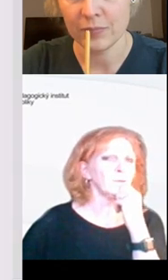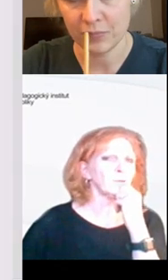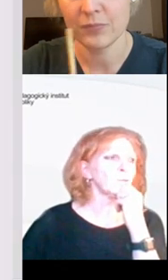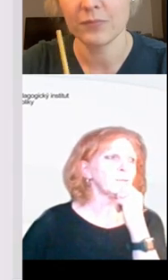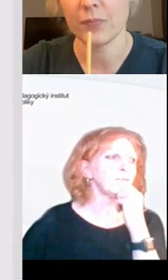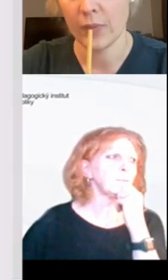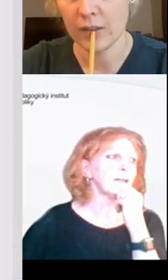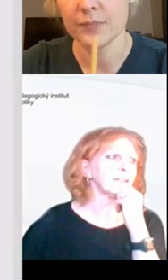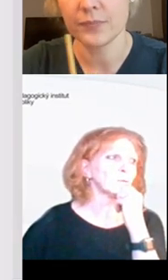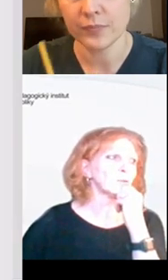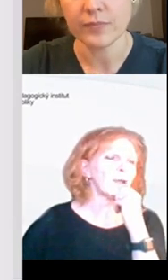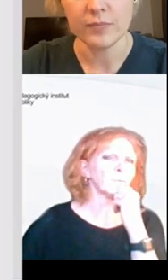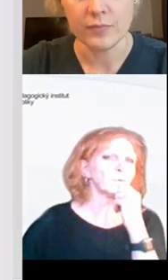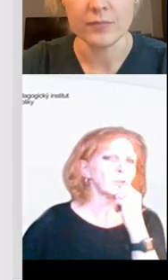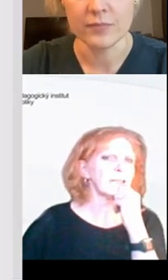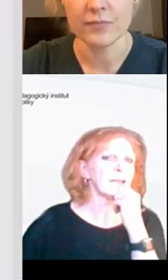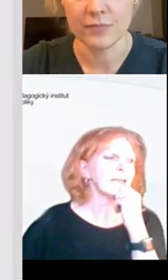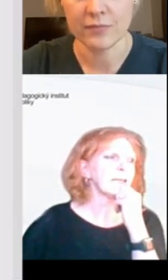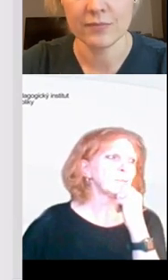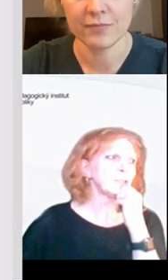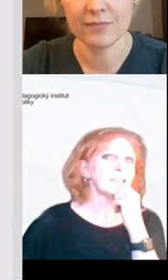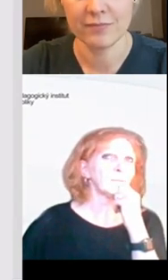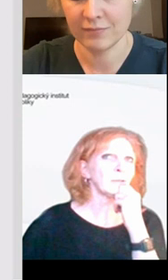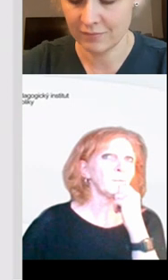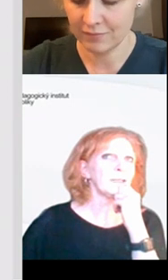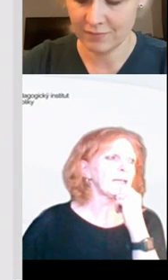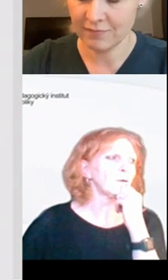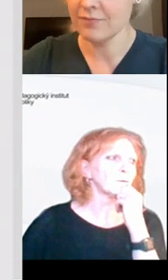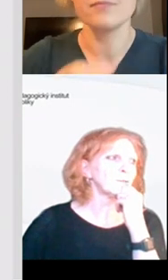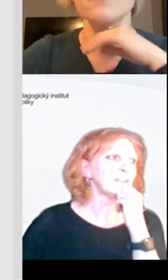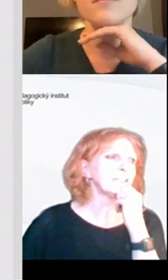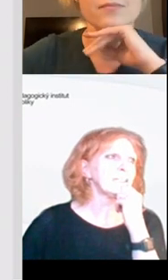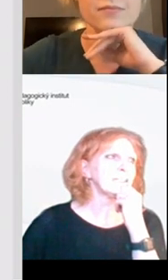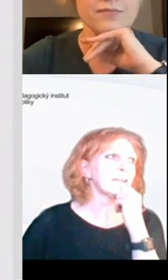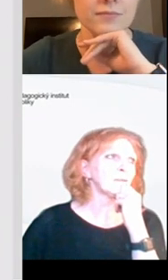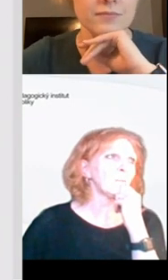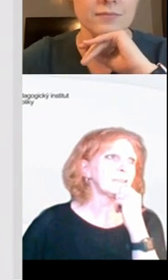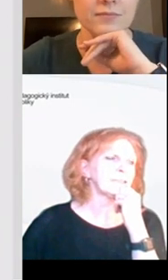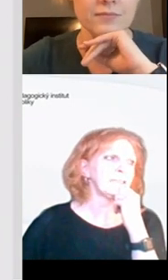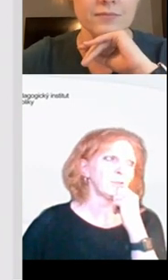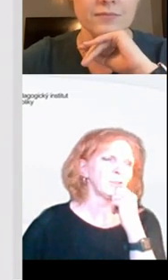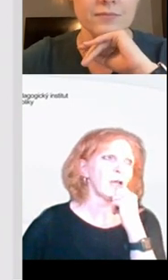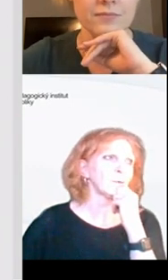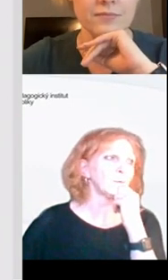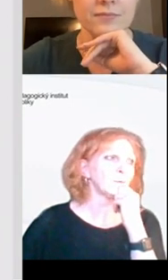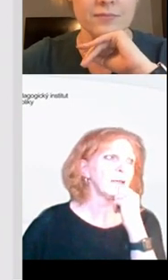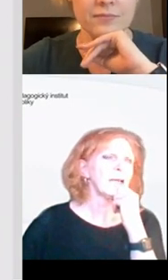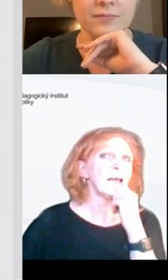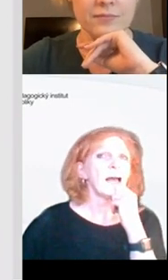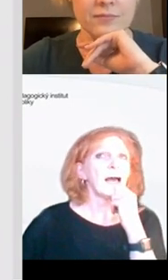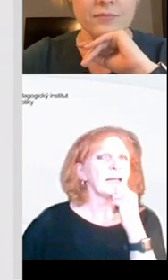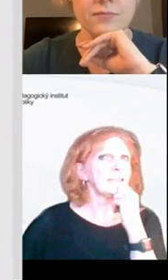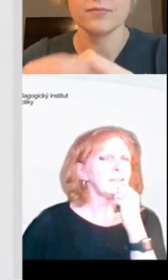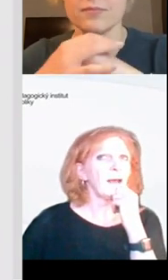máme hotovo, že už jsme si vybrali to, co nám určitě přijde smysluplné jako rozvíjení digitálních kompetenci našich žáků.